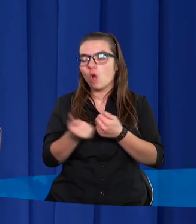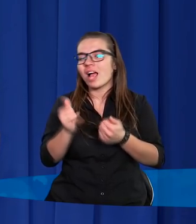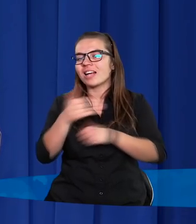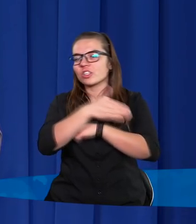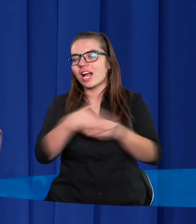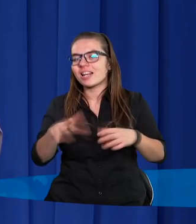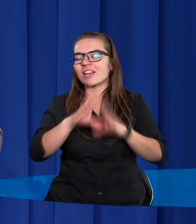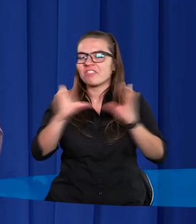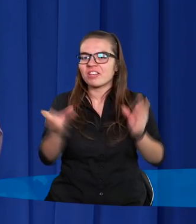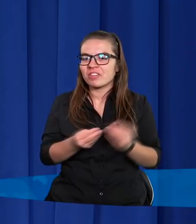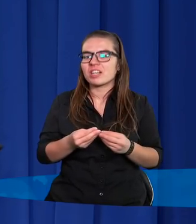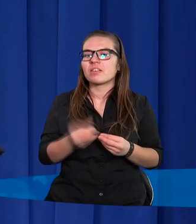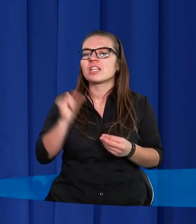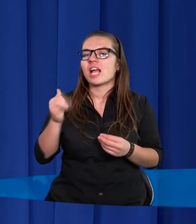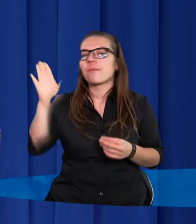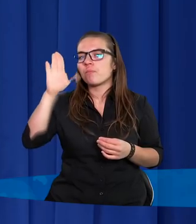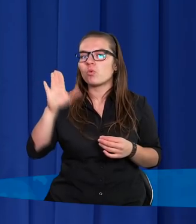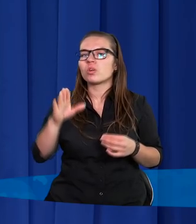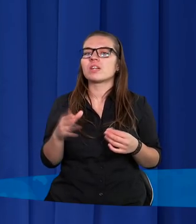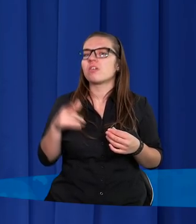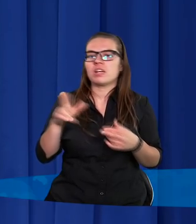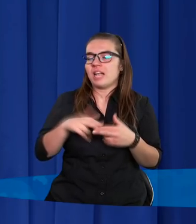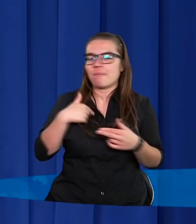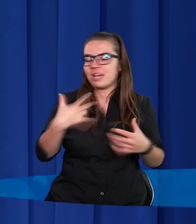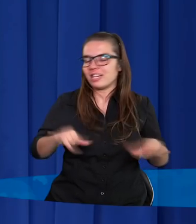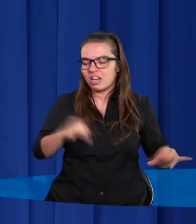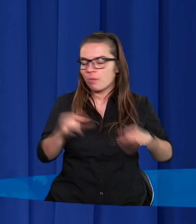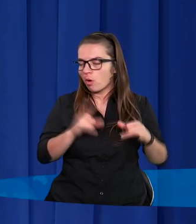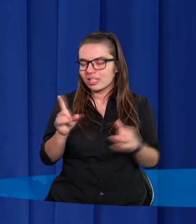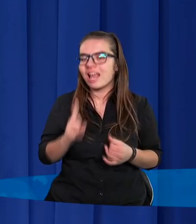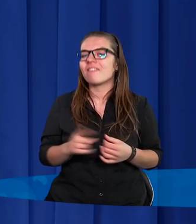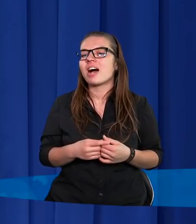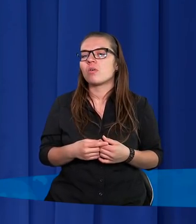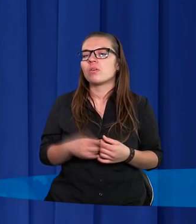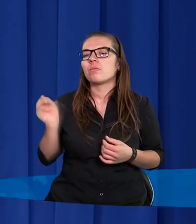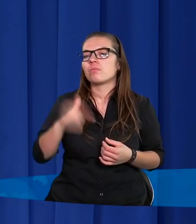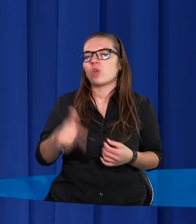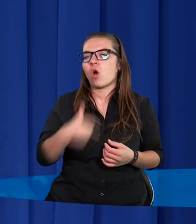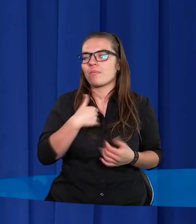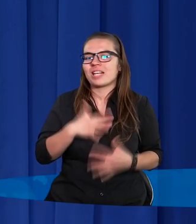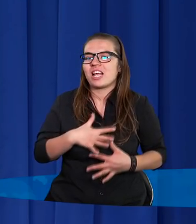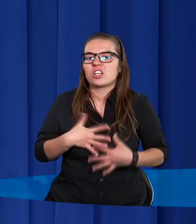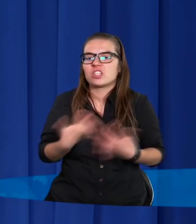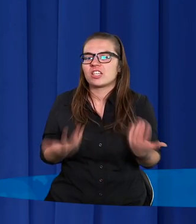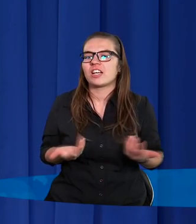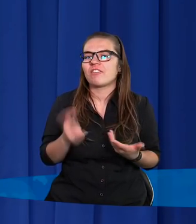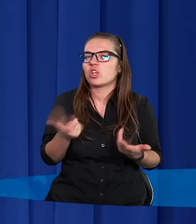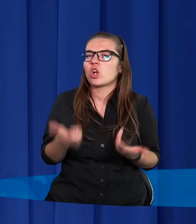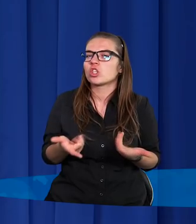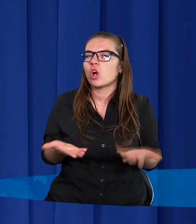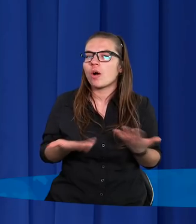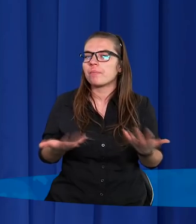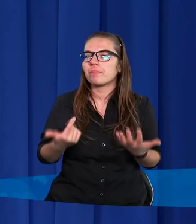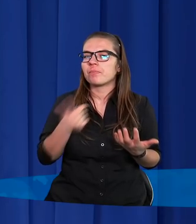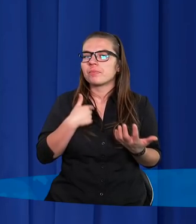granice we wszystkim. Jak ten Pan Bóg się na mnie nie pogniewał, to mnie dziwi. To jest coś, co